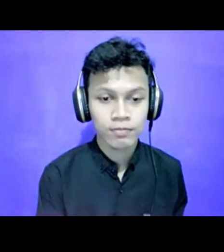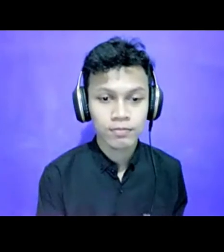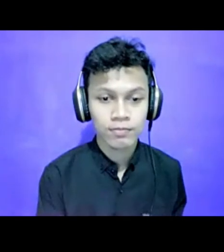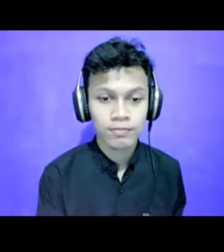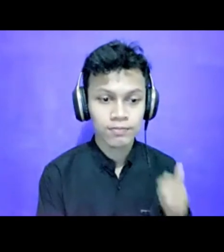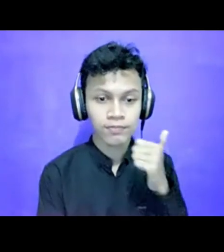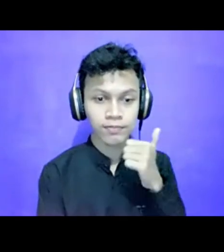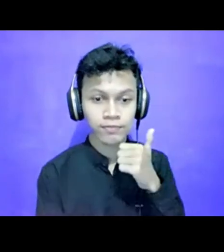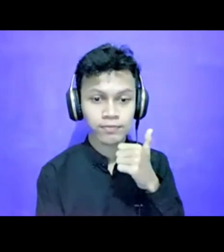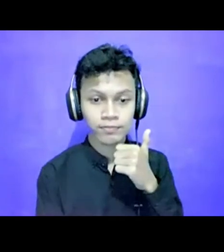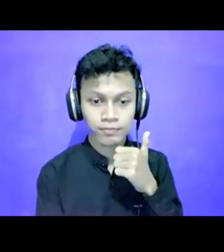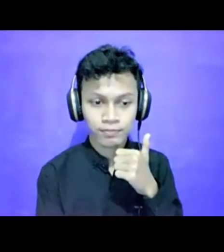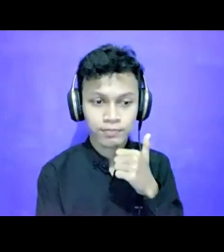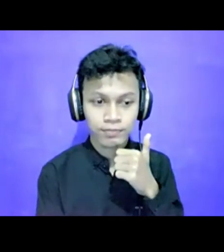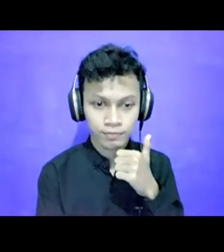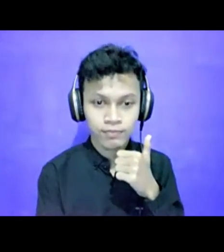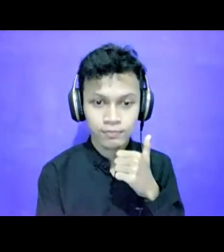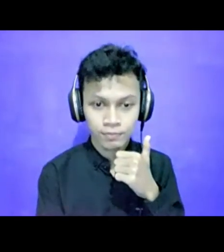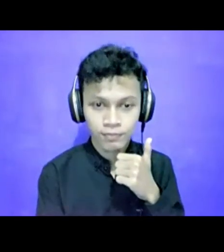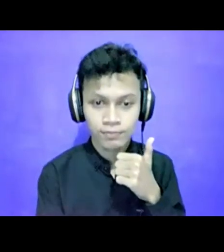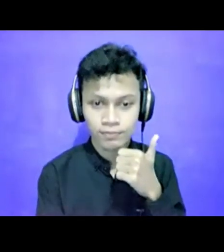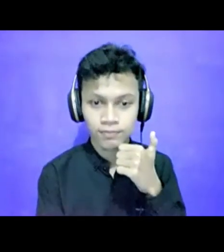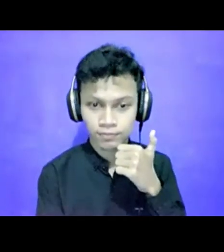Teman-teman JBI dibantu ya.